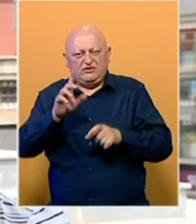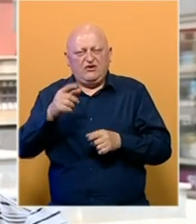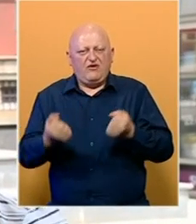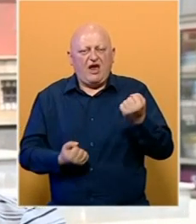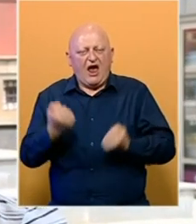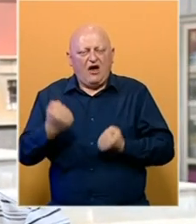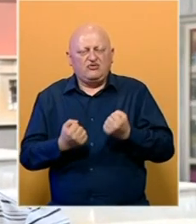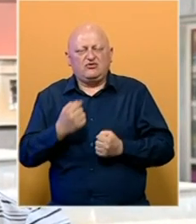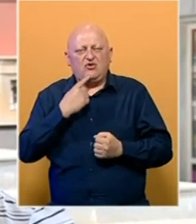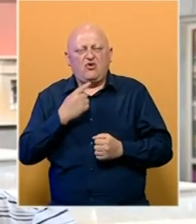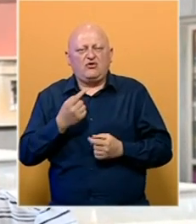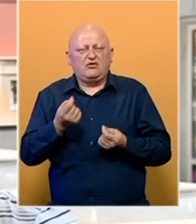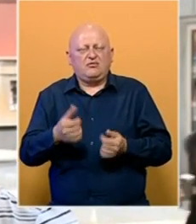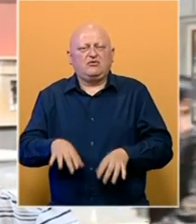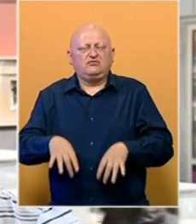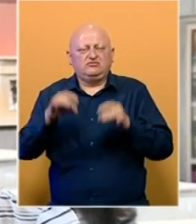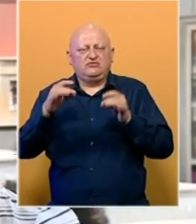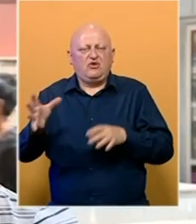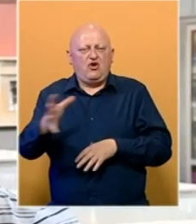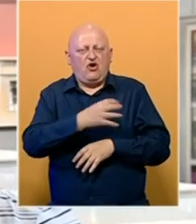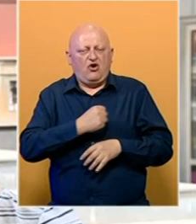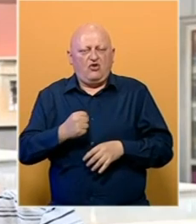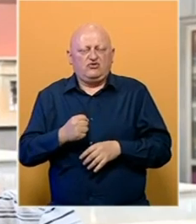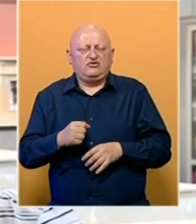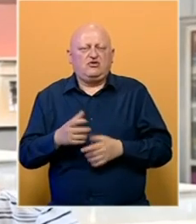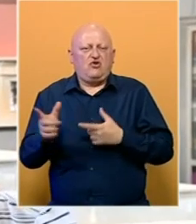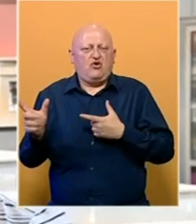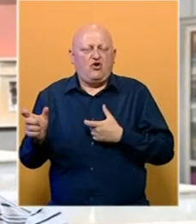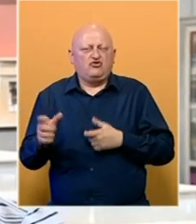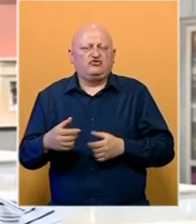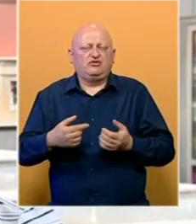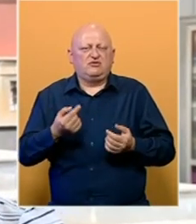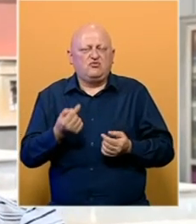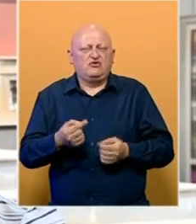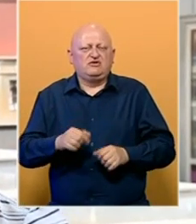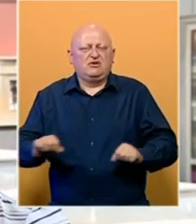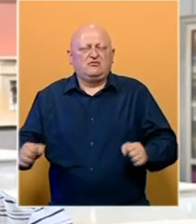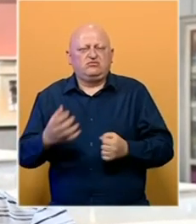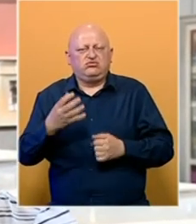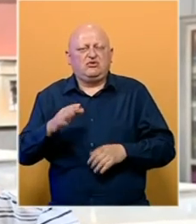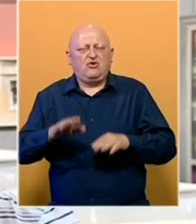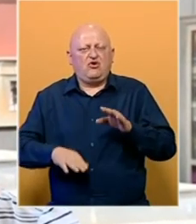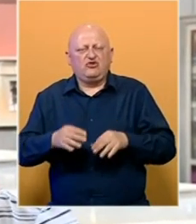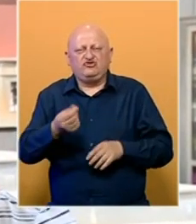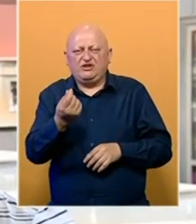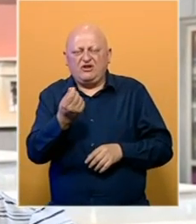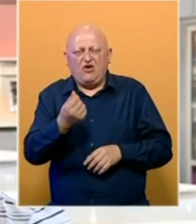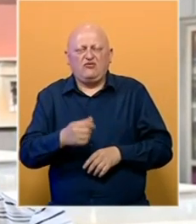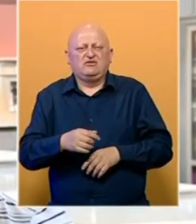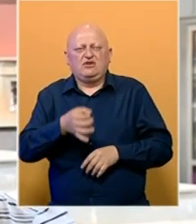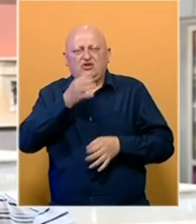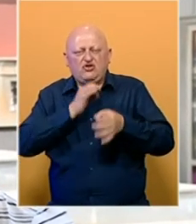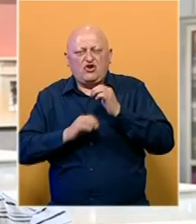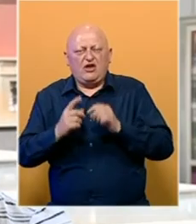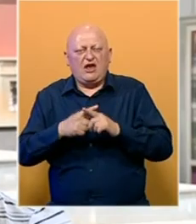automobila kojom prilikom je pronađeno i oduzeto oružje, municija, ekspozivna naprava, veća količina novca, oporne